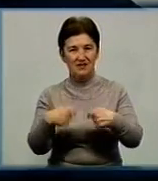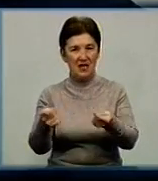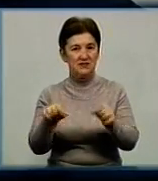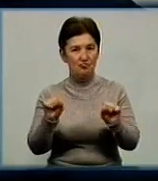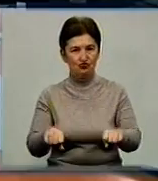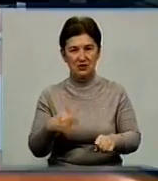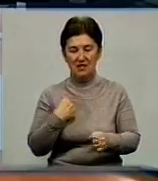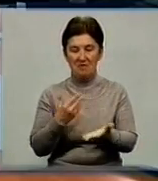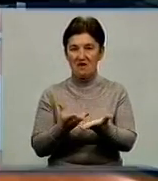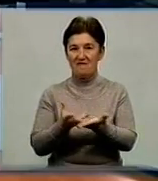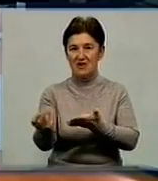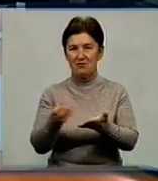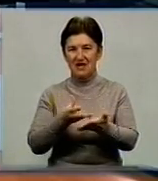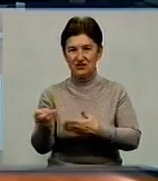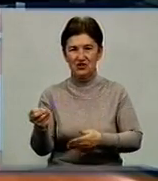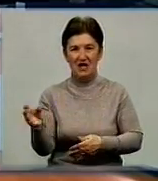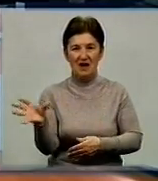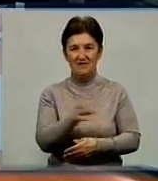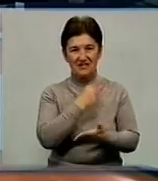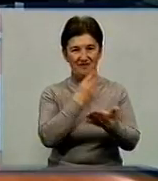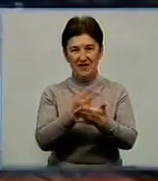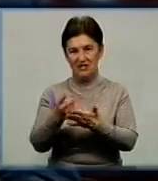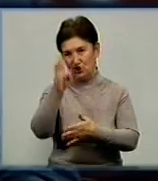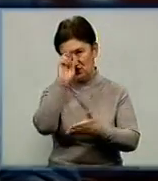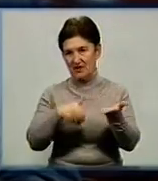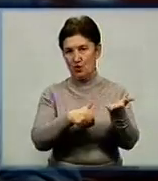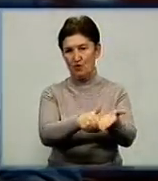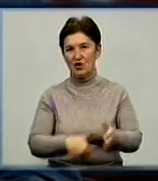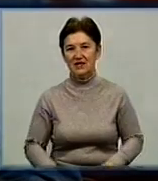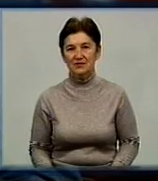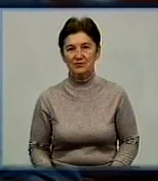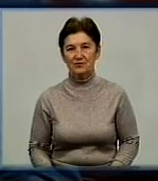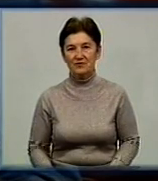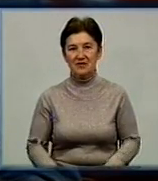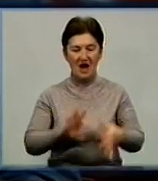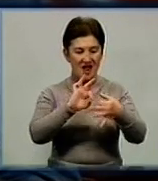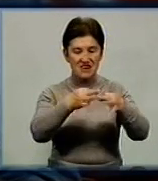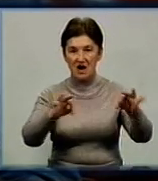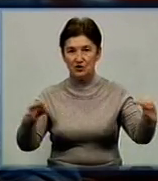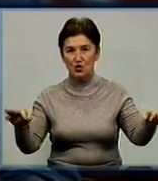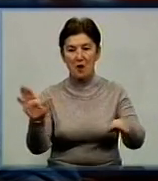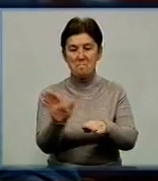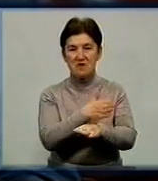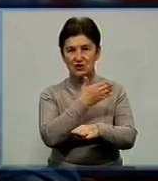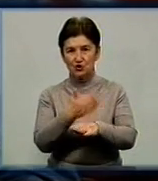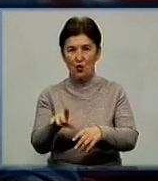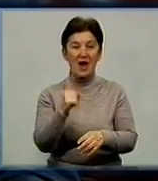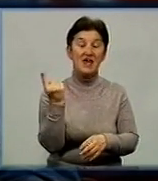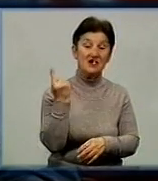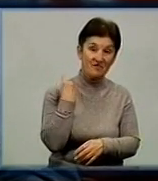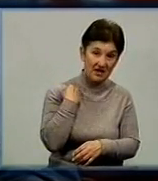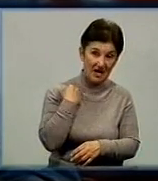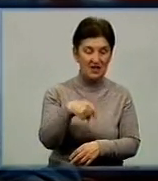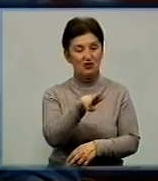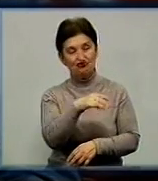виплачувати всі види державних допомог. Ланцюг єднання між Кіровоградом та Дзержинськом створили